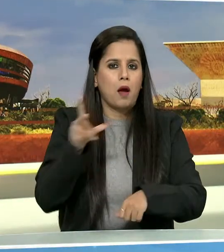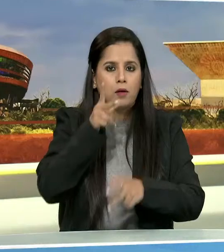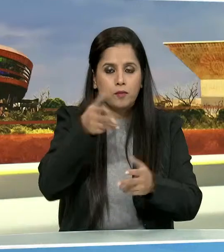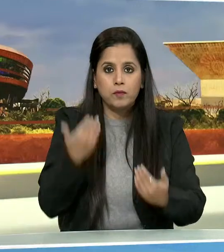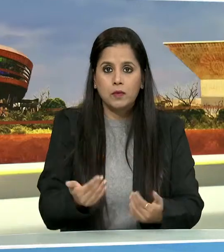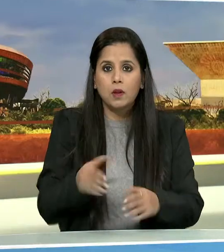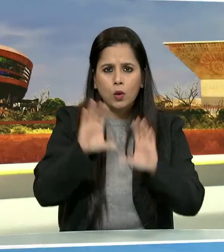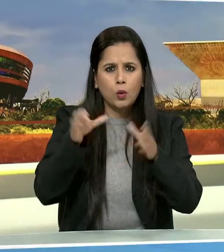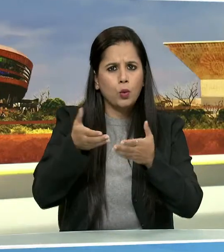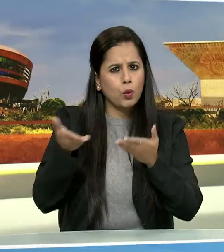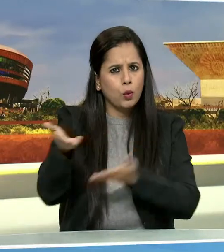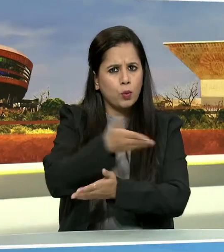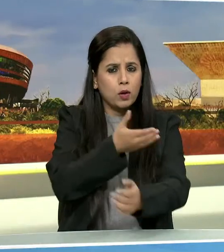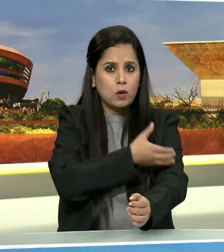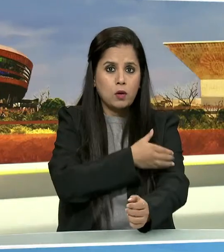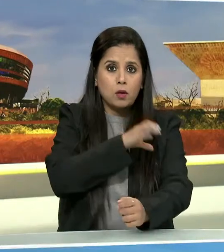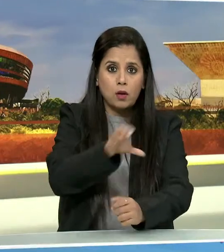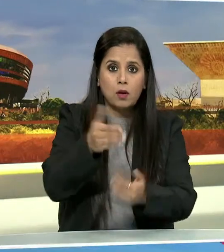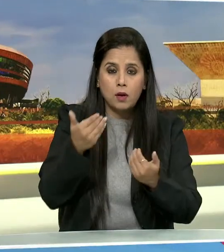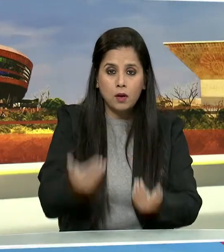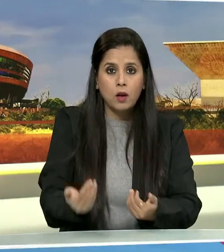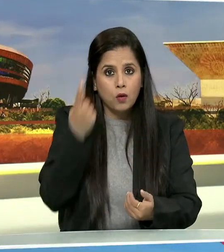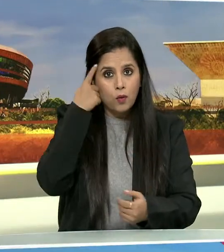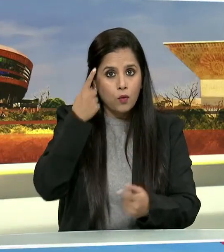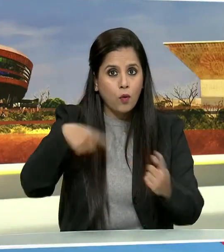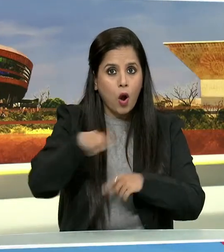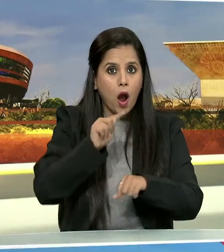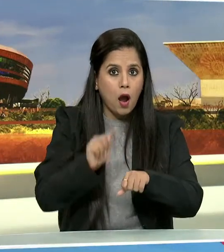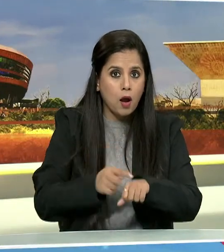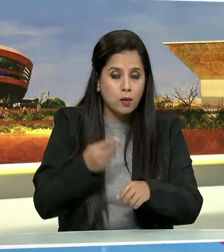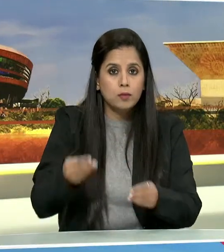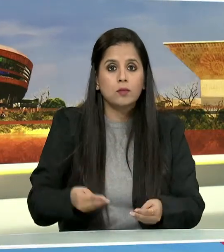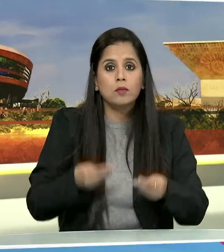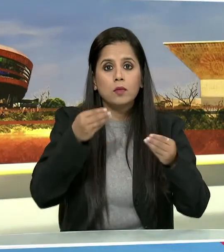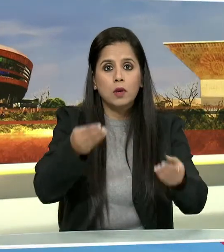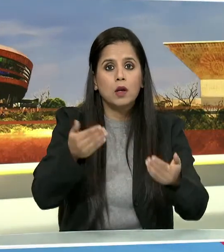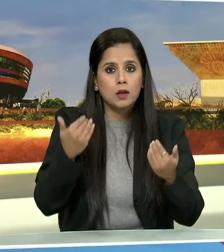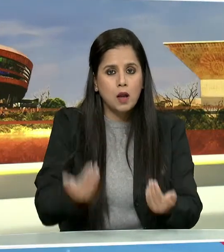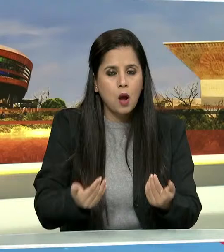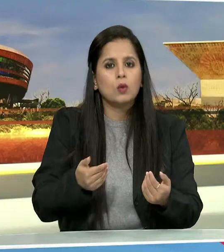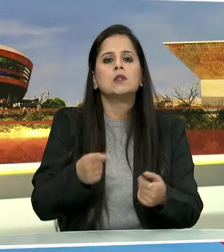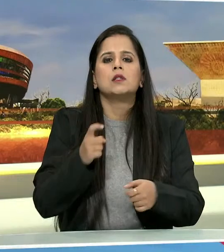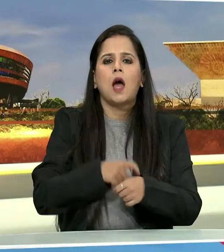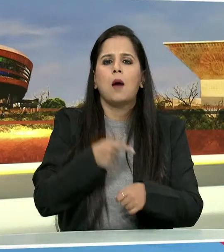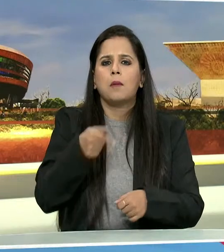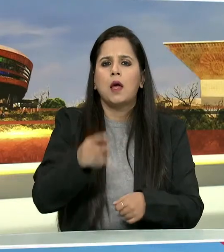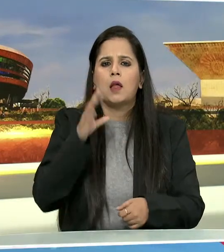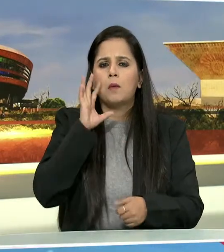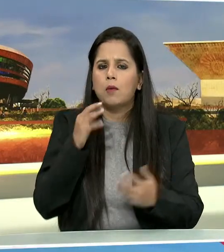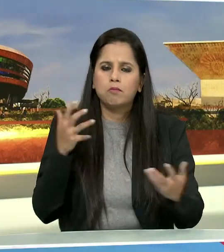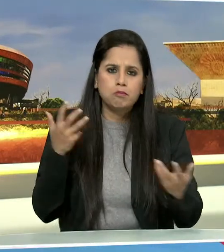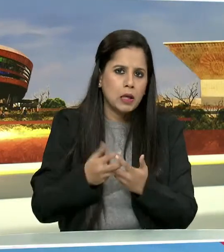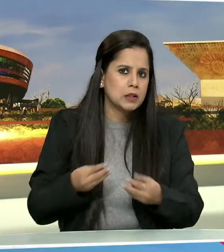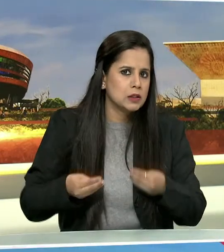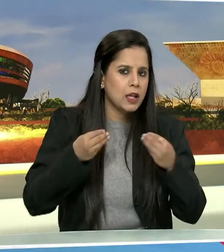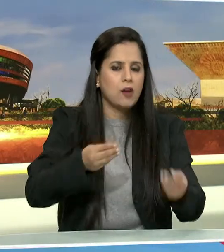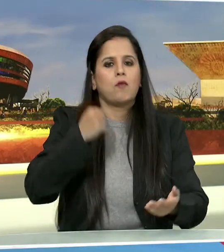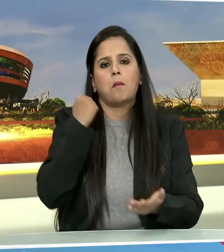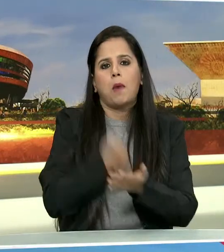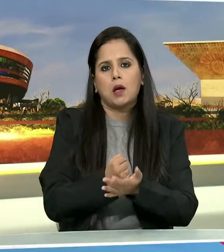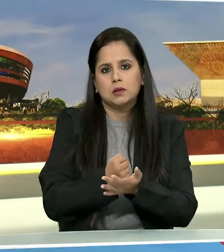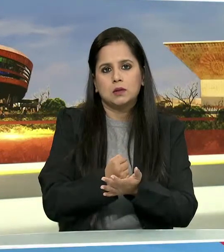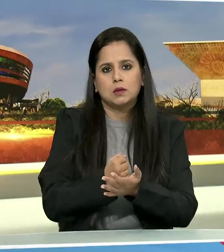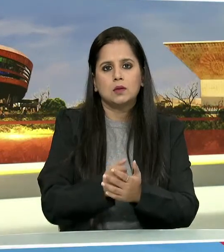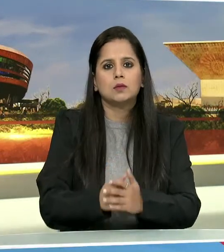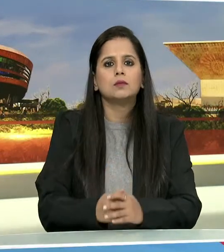कि इस वर्ग का सशक्ती करन करना और अवसर उपलब्ध कराना आज के समय की मांग है